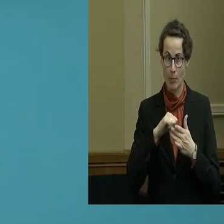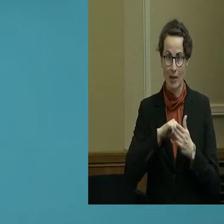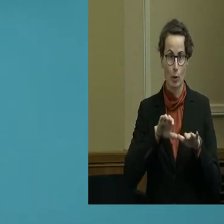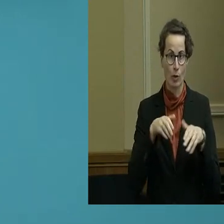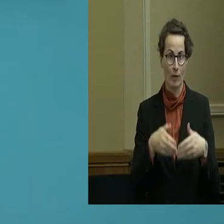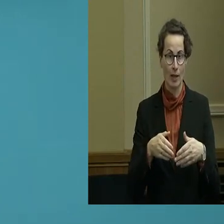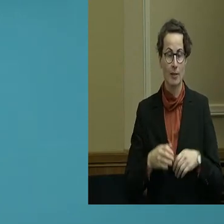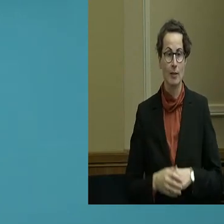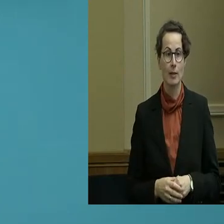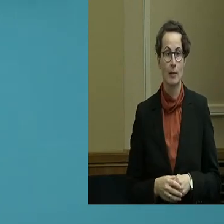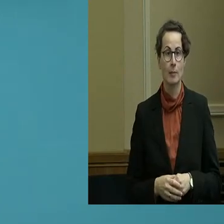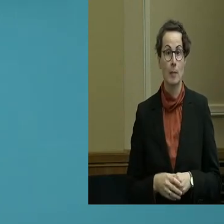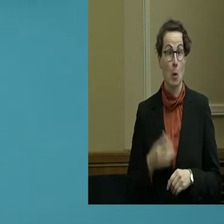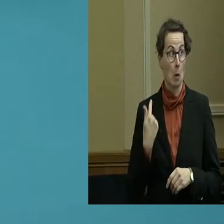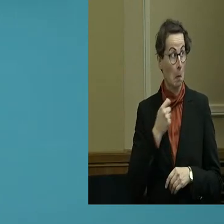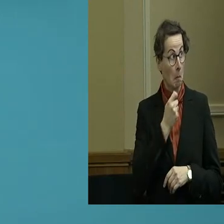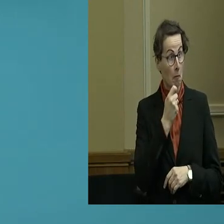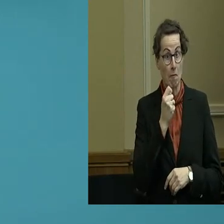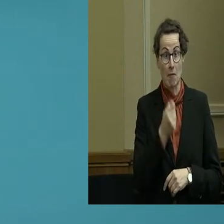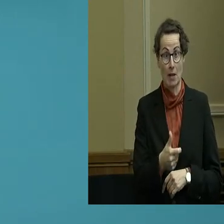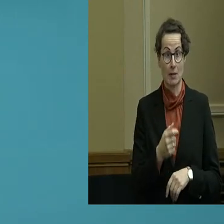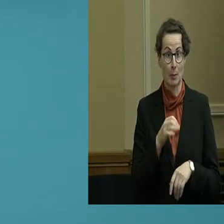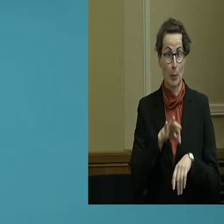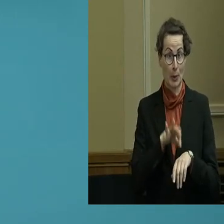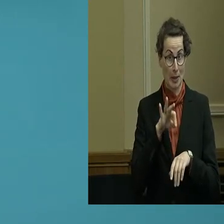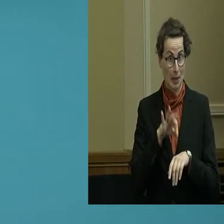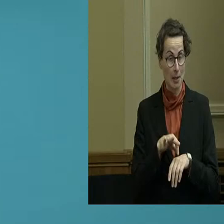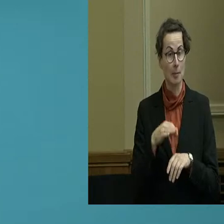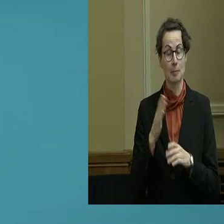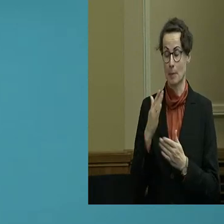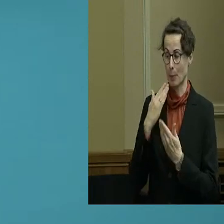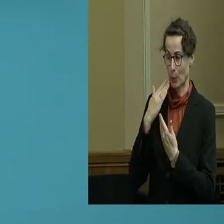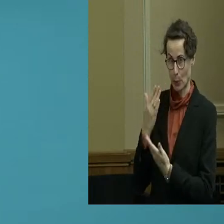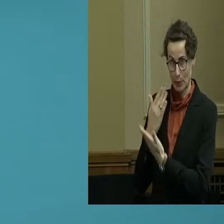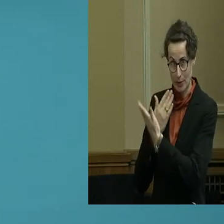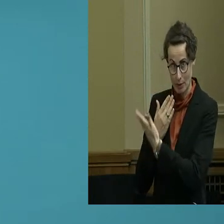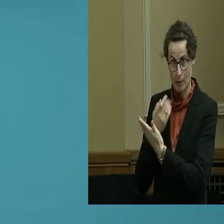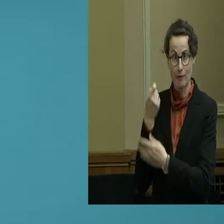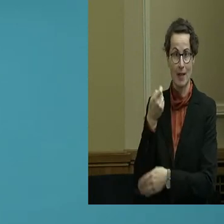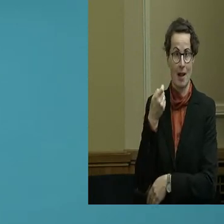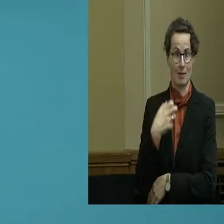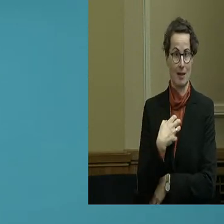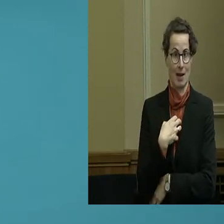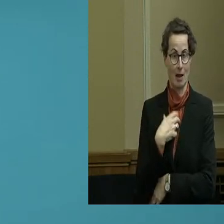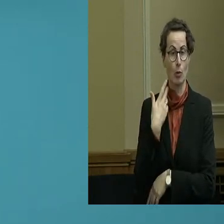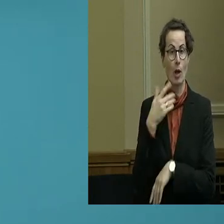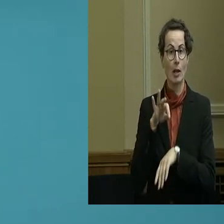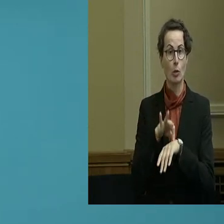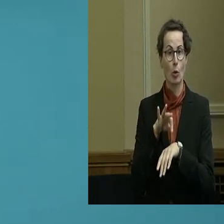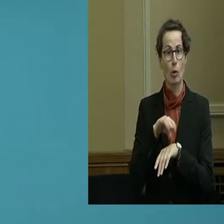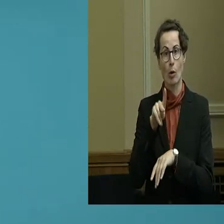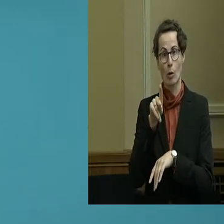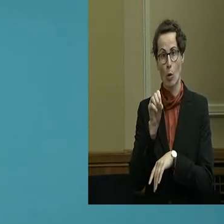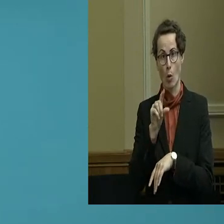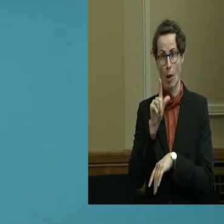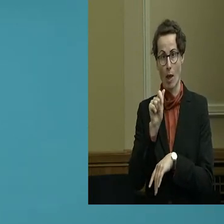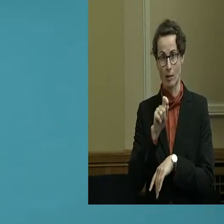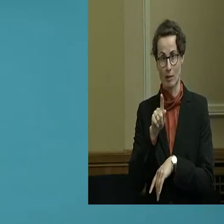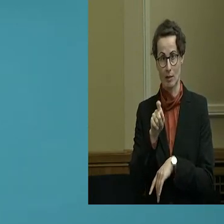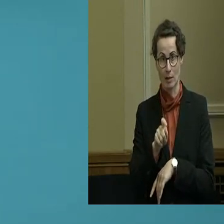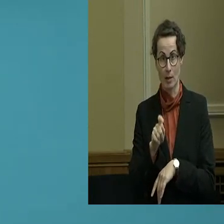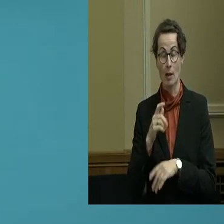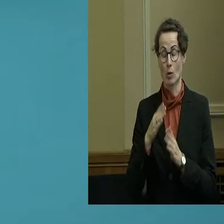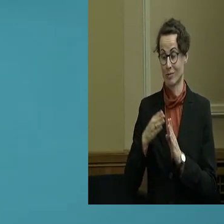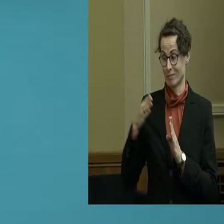Pressekonferenz, heute ziemlich pünktlich. Mal wieder, ich begrüße den Finanzsenator, Herrn Dr. Kollatz und die